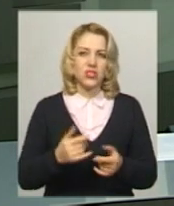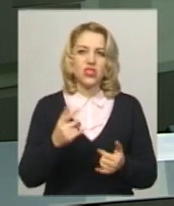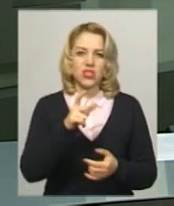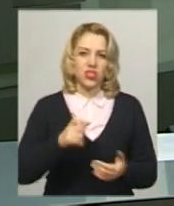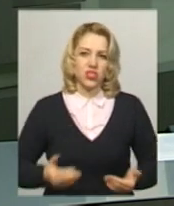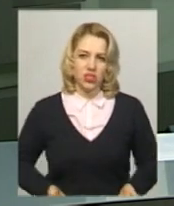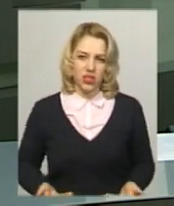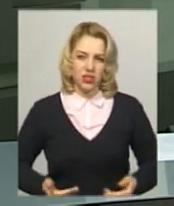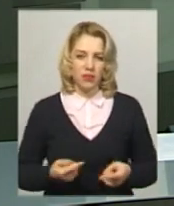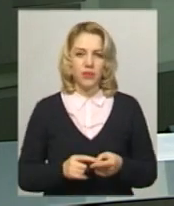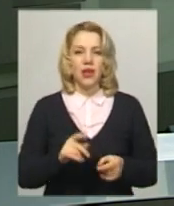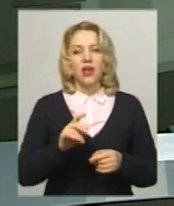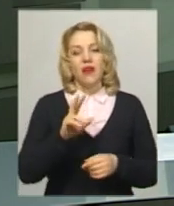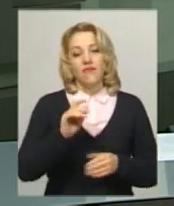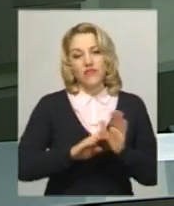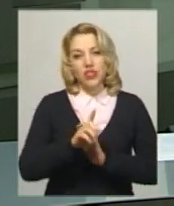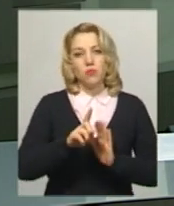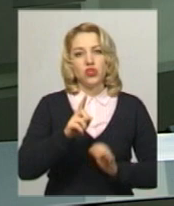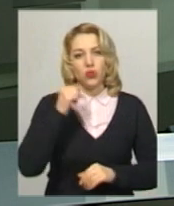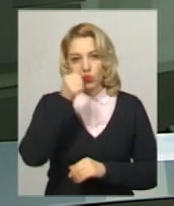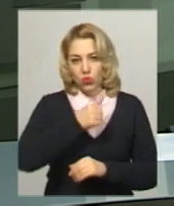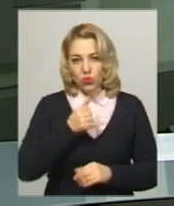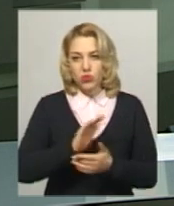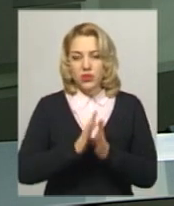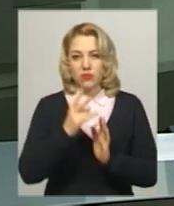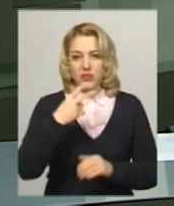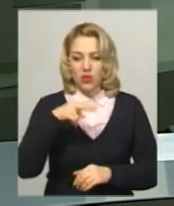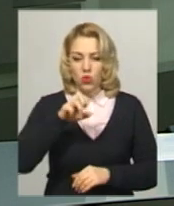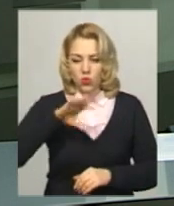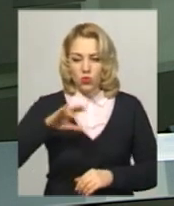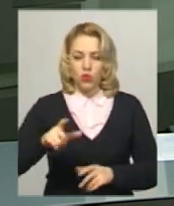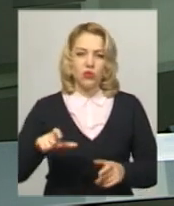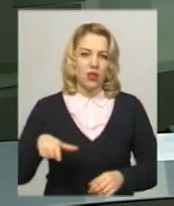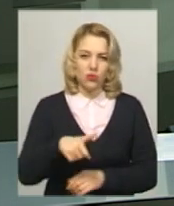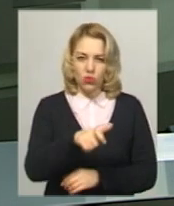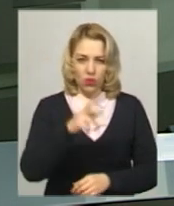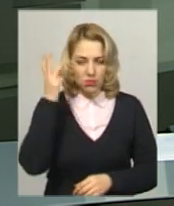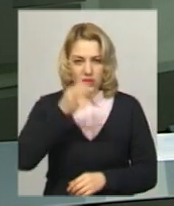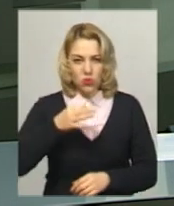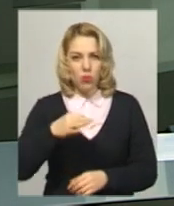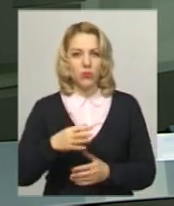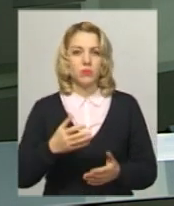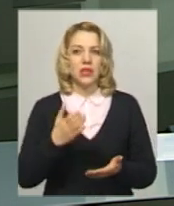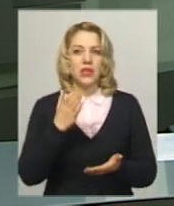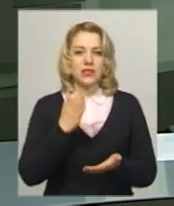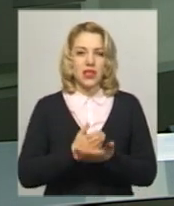Хмельницькій області Інна Глега, з початку року станом на 20 лютого на автошляхах Хмельницької області сталася